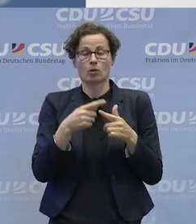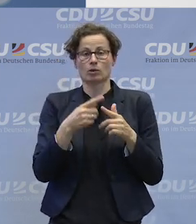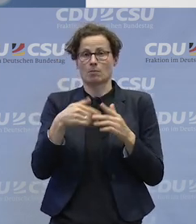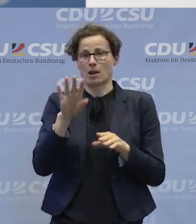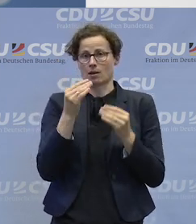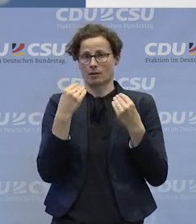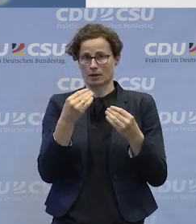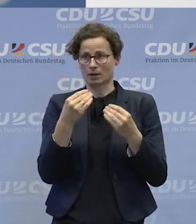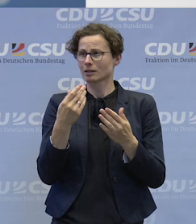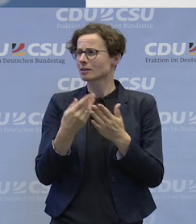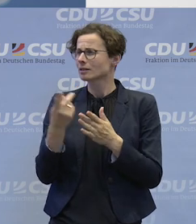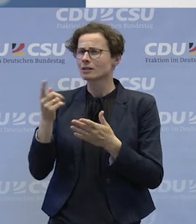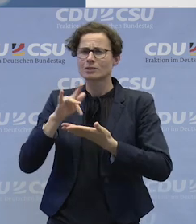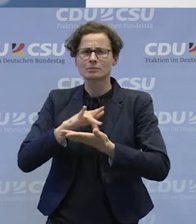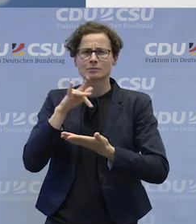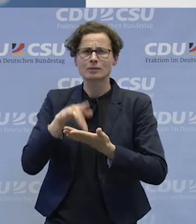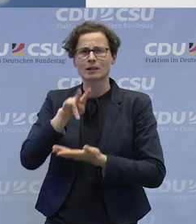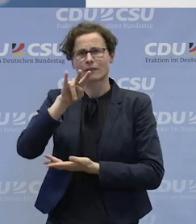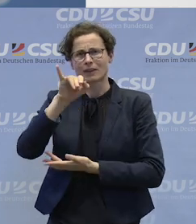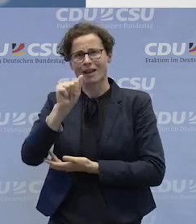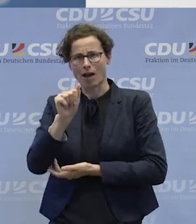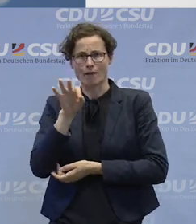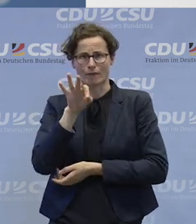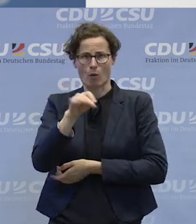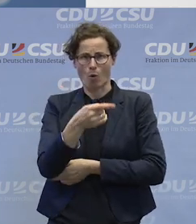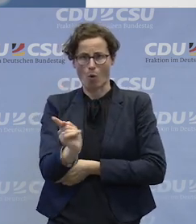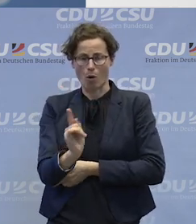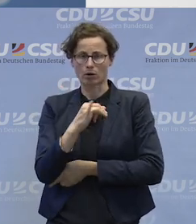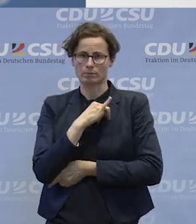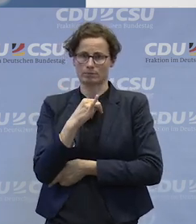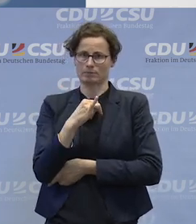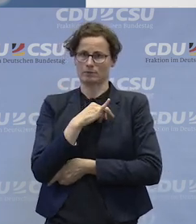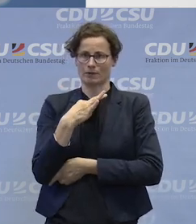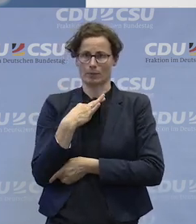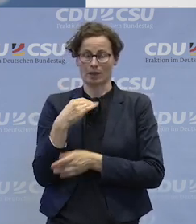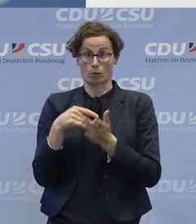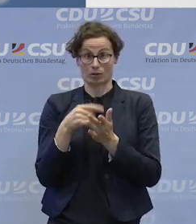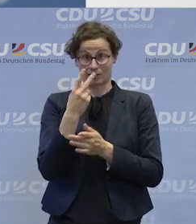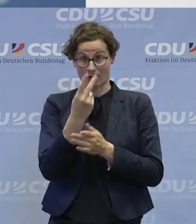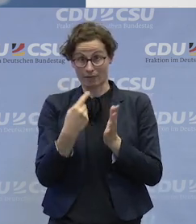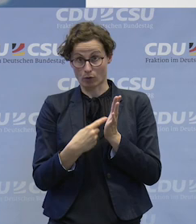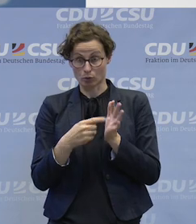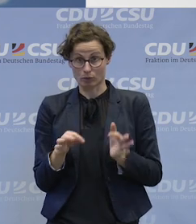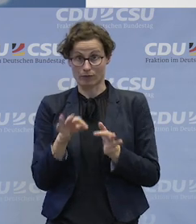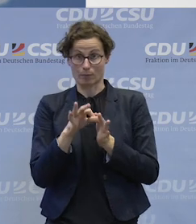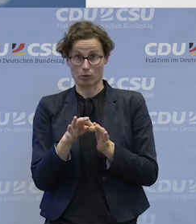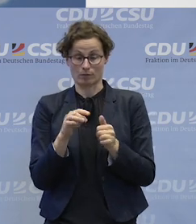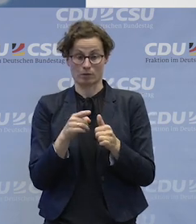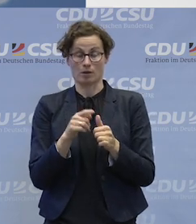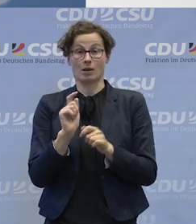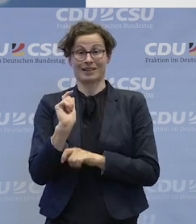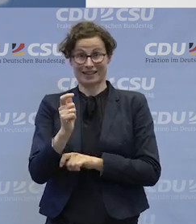Via for All ausgesprochen, wegweisend, weil es zwei ganz zentrale Forderungen verbindet. Nämlich zum einen die